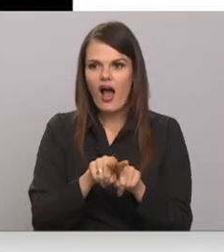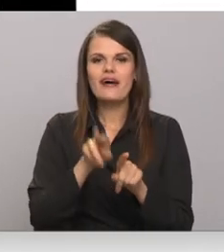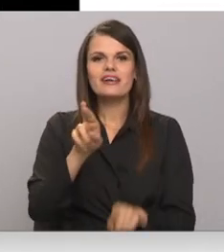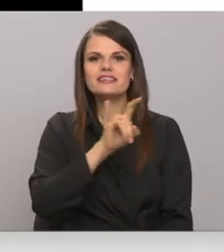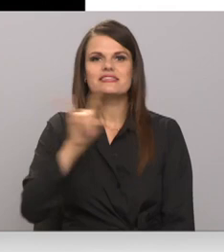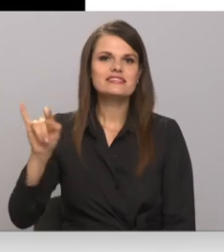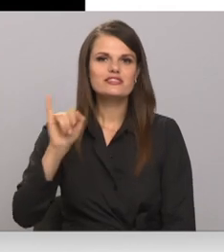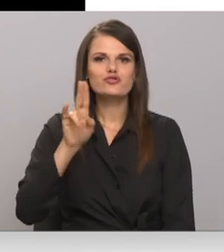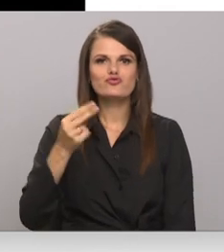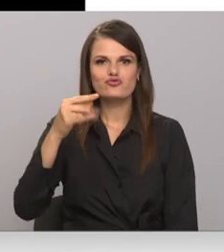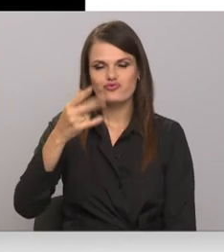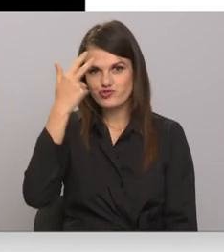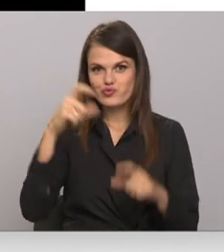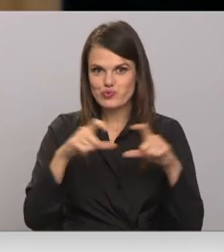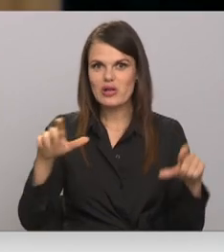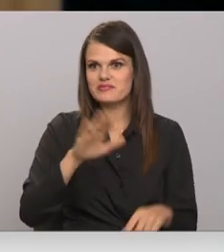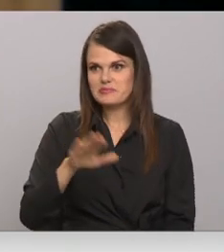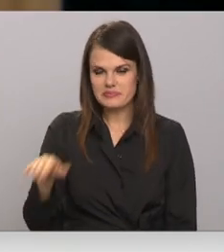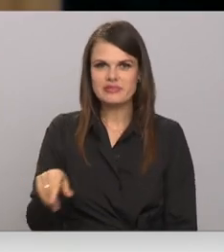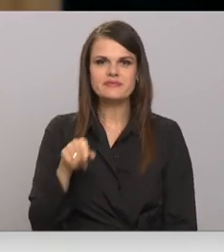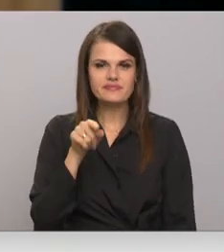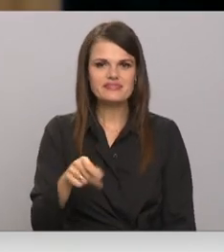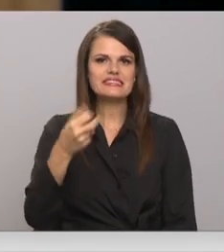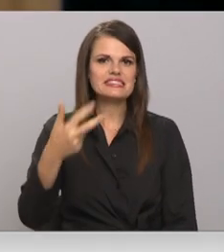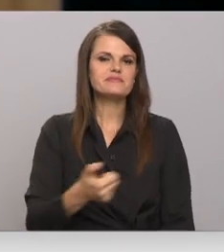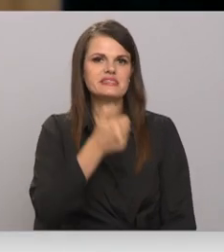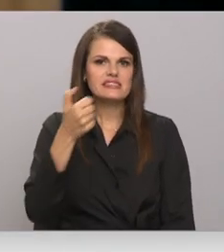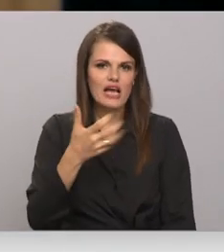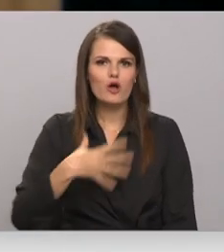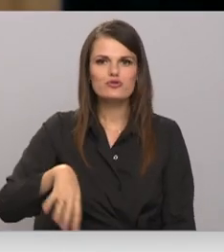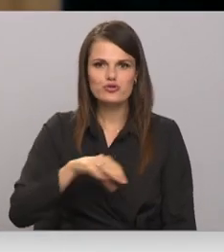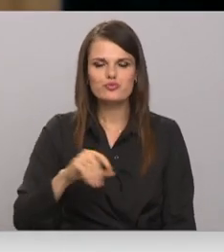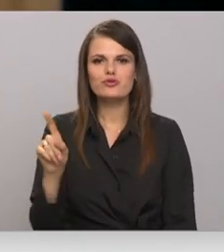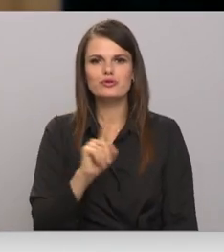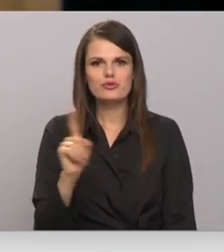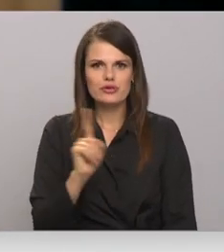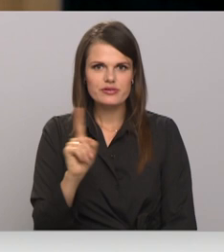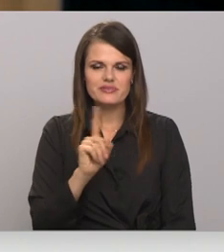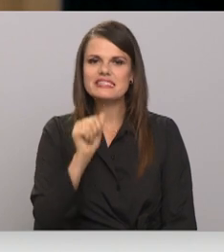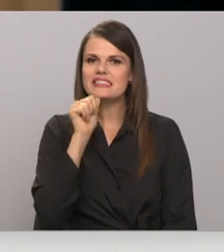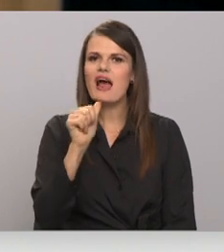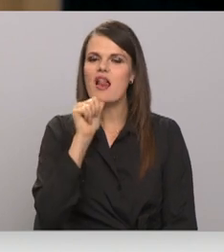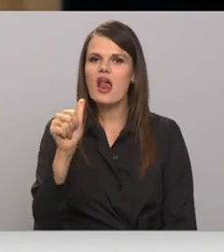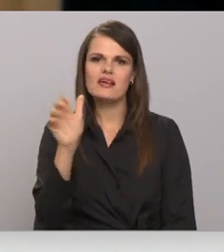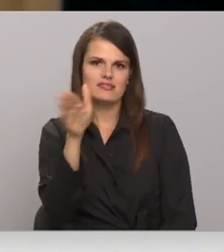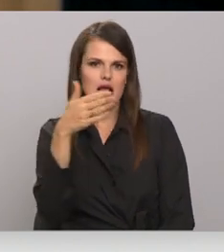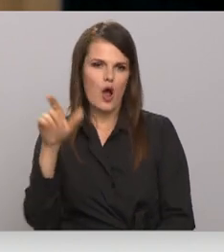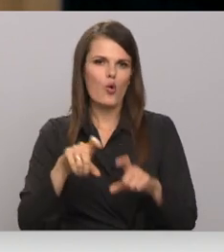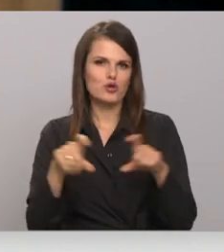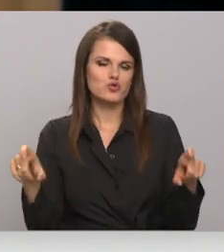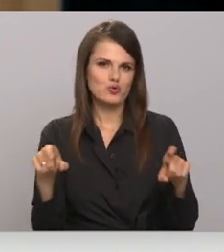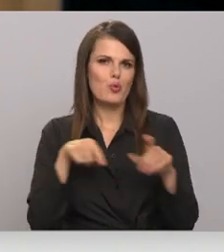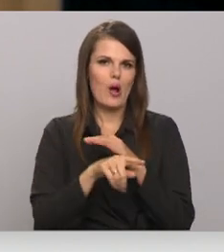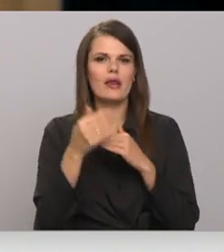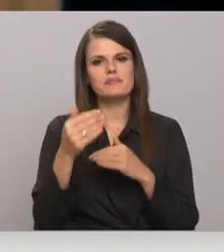užu vides skolas bērni, nav nejaušība. 13 gadus mums ir zāļais kārovāks un vispār mēs